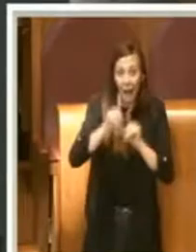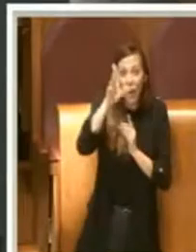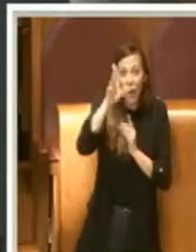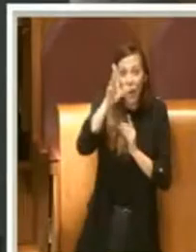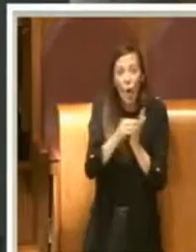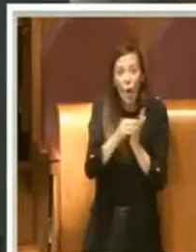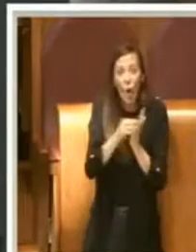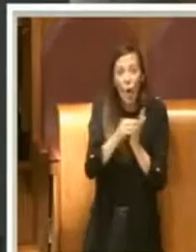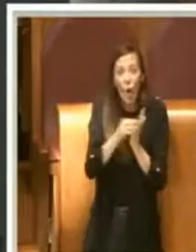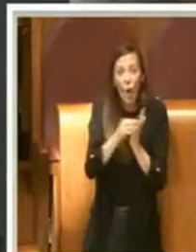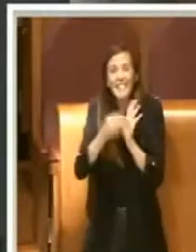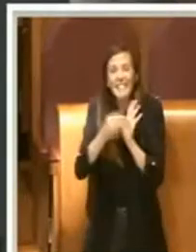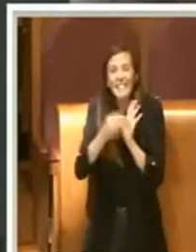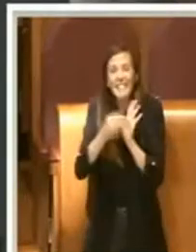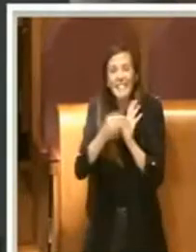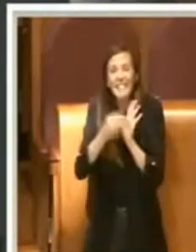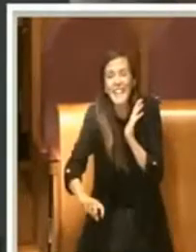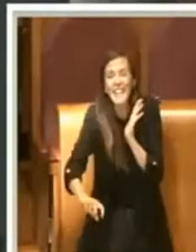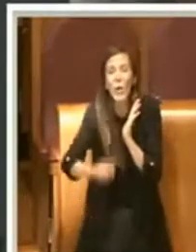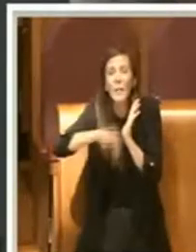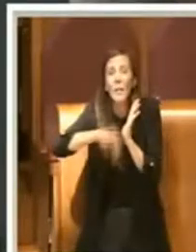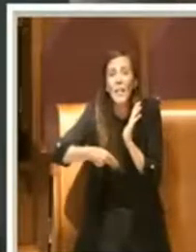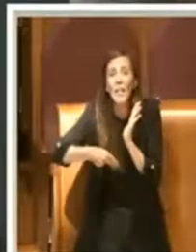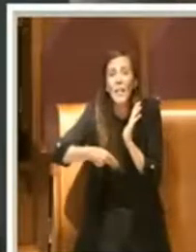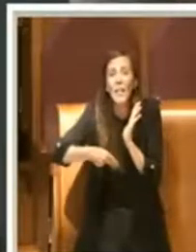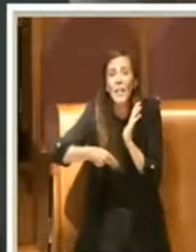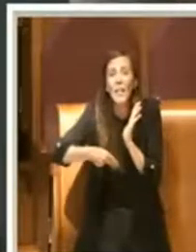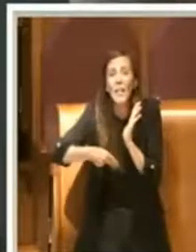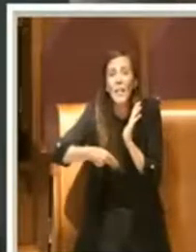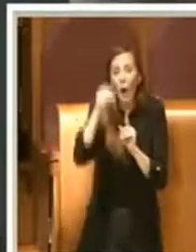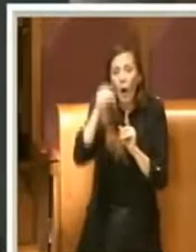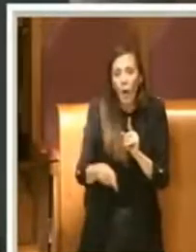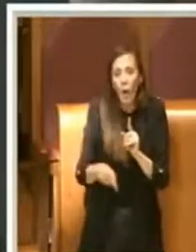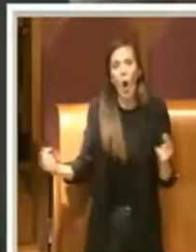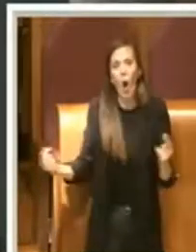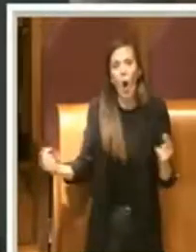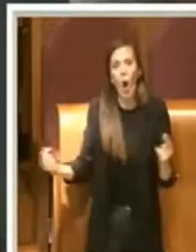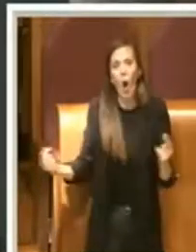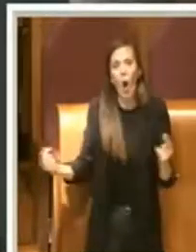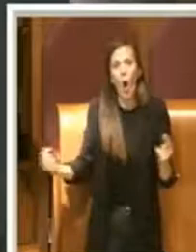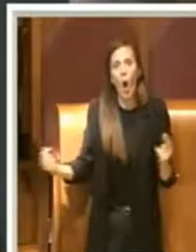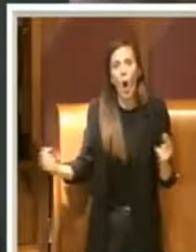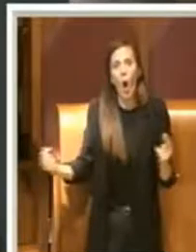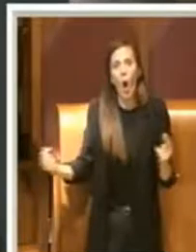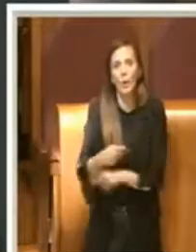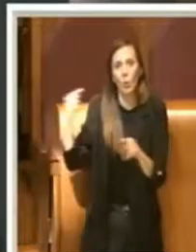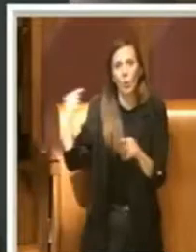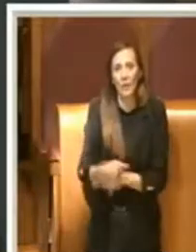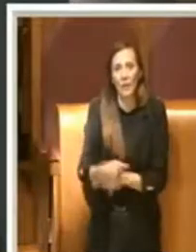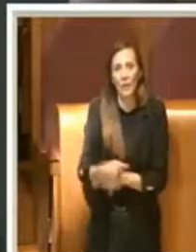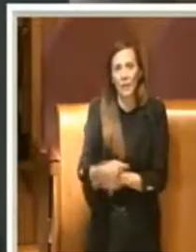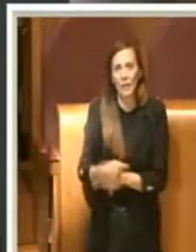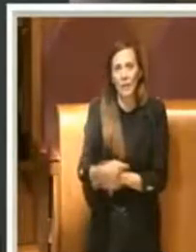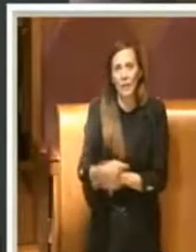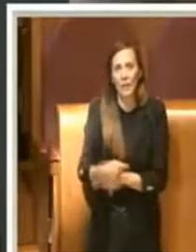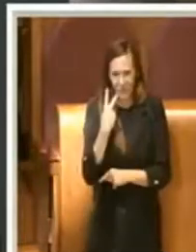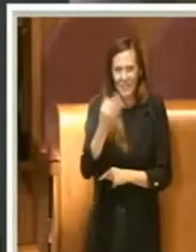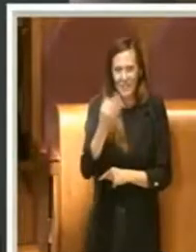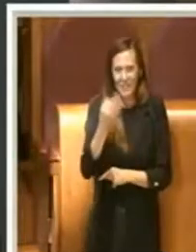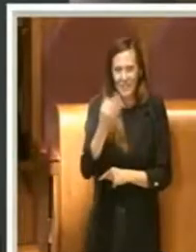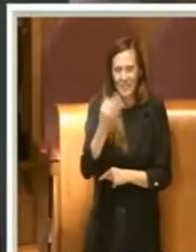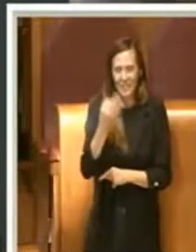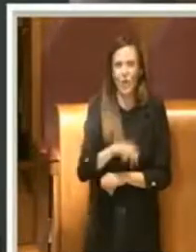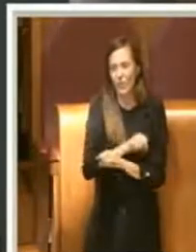qualcosa di complicatissimo che addirittura ha ricevuto una pioggia di pareti contrari. Questo, visto che assistiamo sempre sui media, e poi, Presidente,